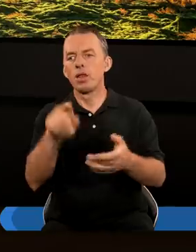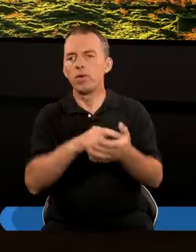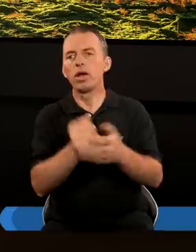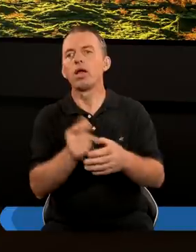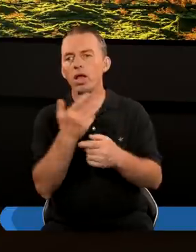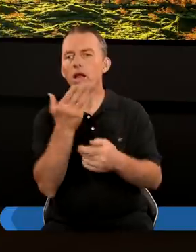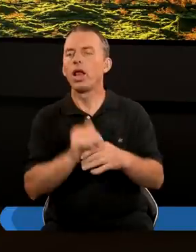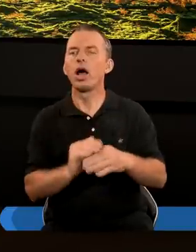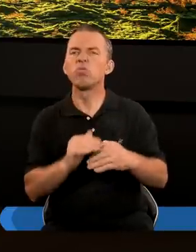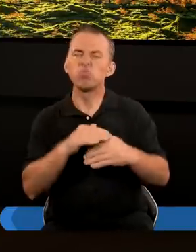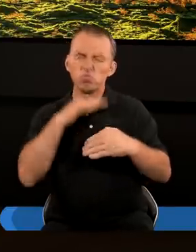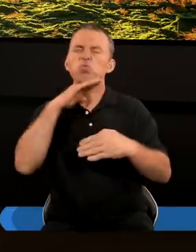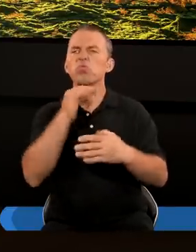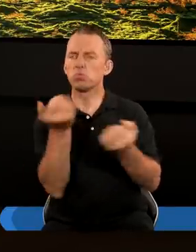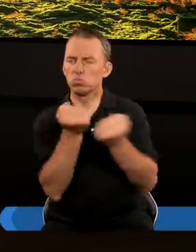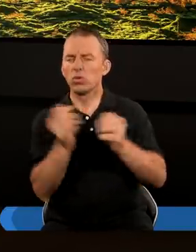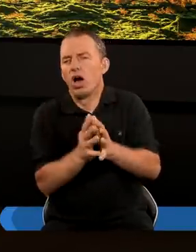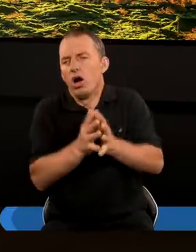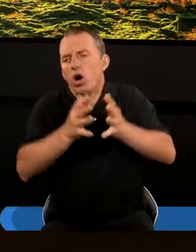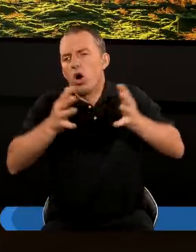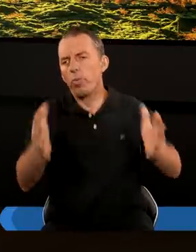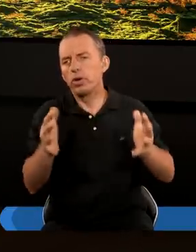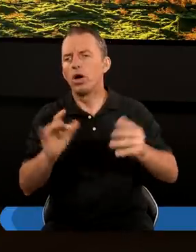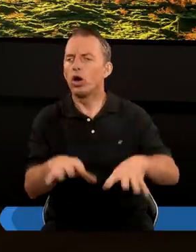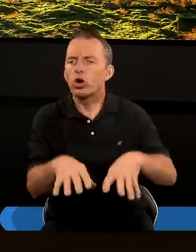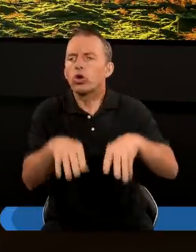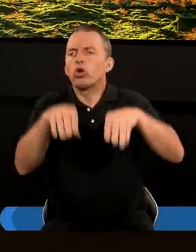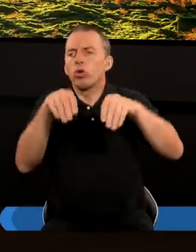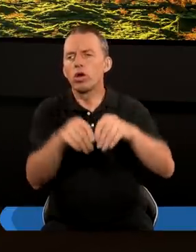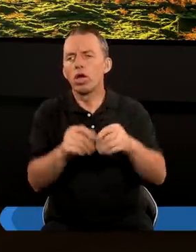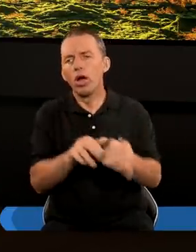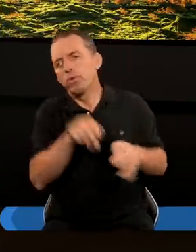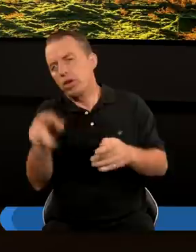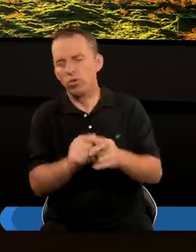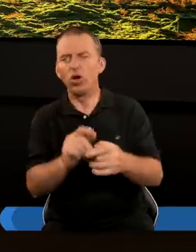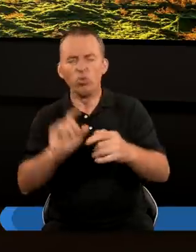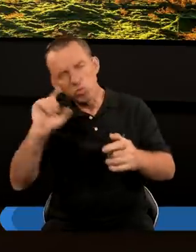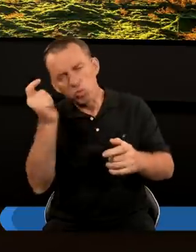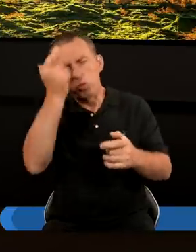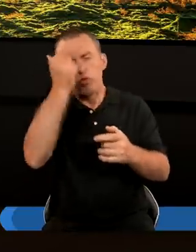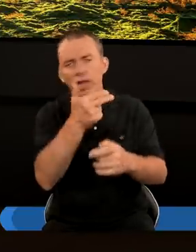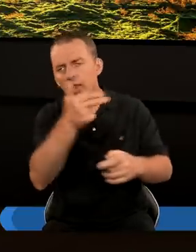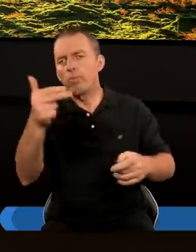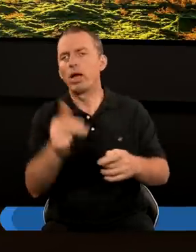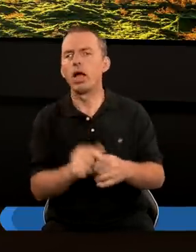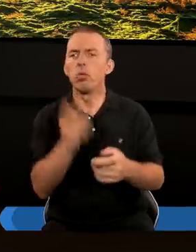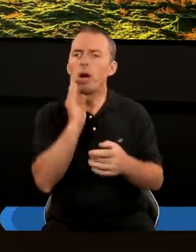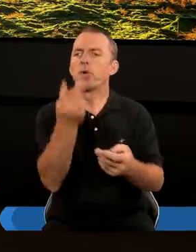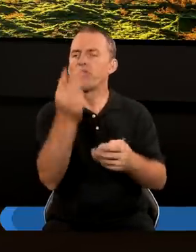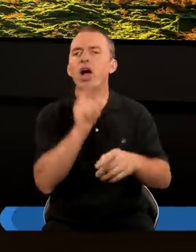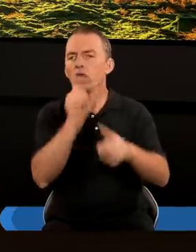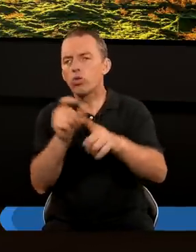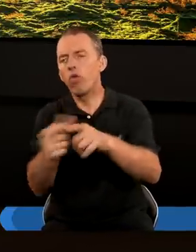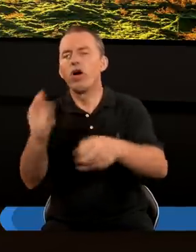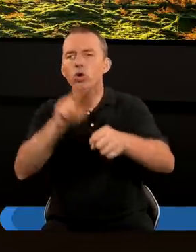Tym razem temat jest na tyle, myślę, obszerny, że rozpoczynamy od razu przechodząc do sedna. Mamy dwa